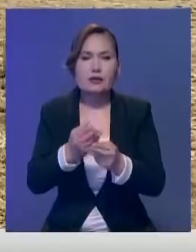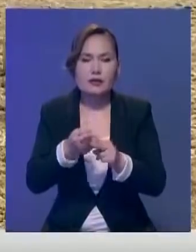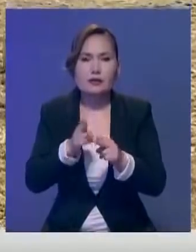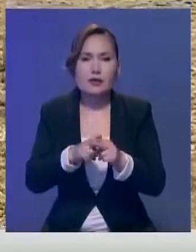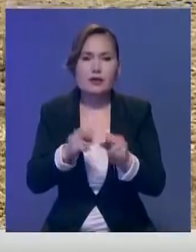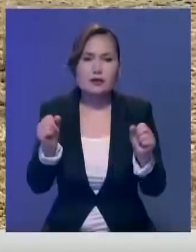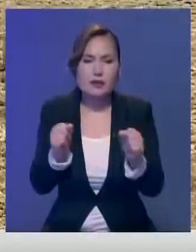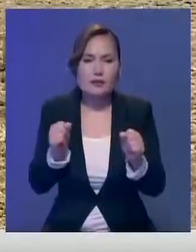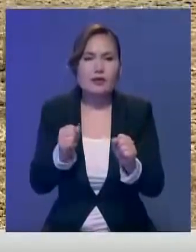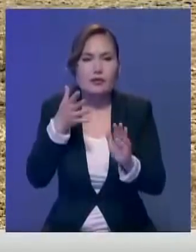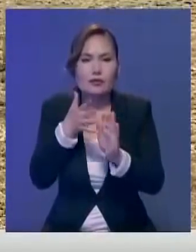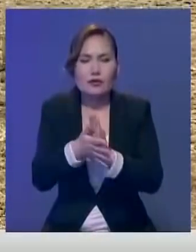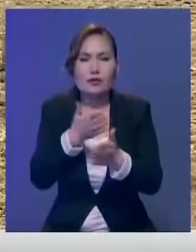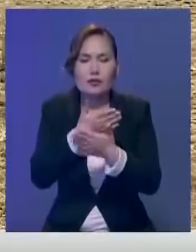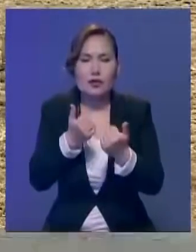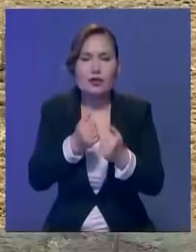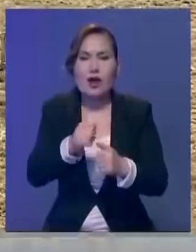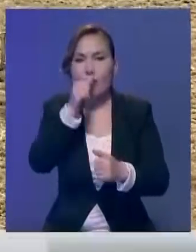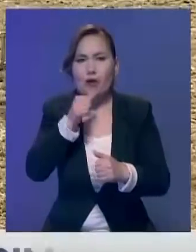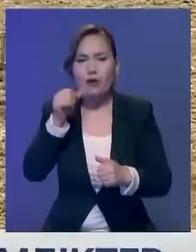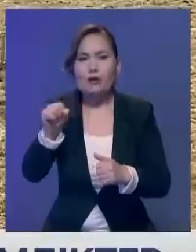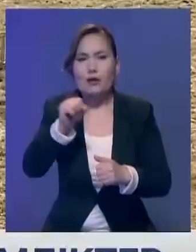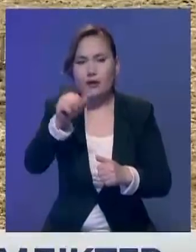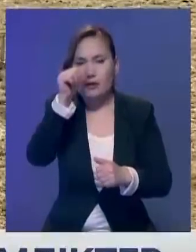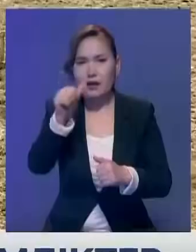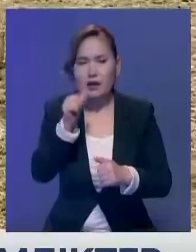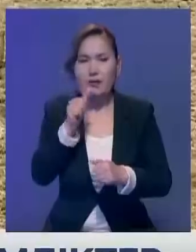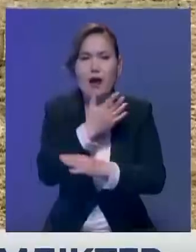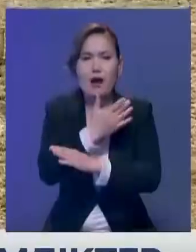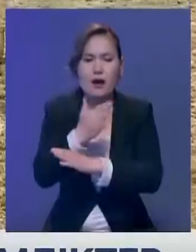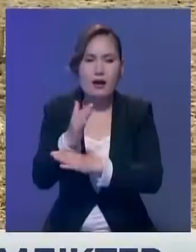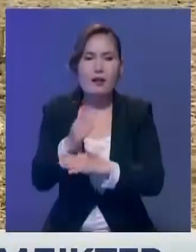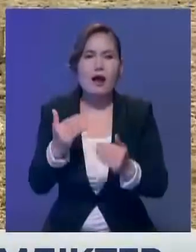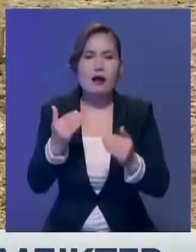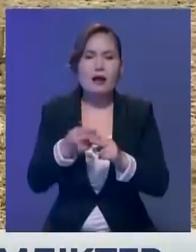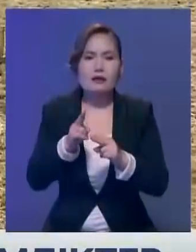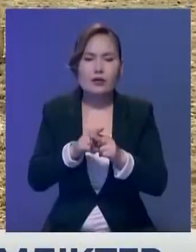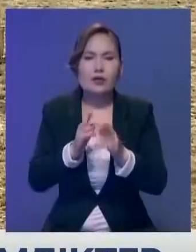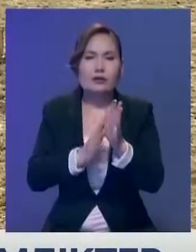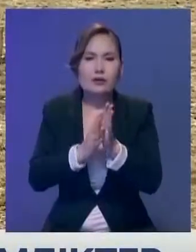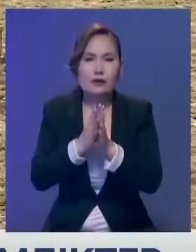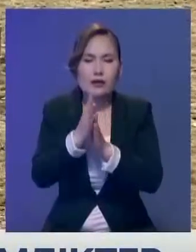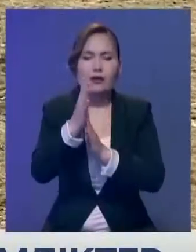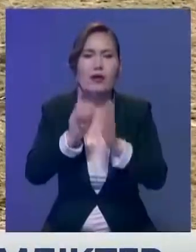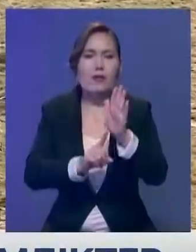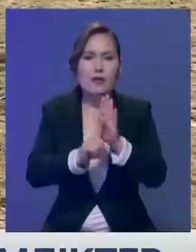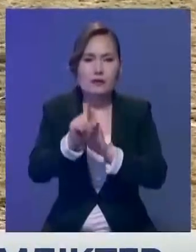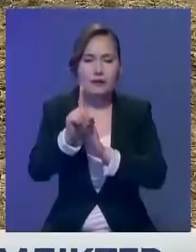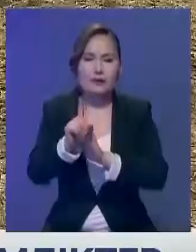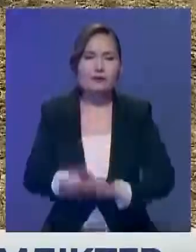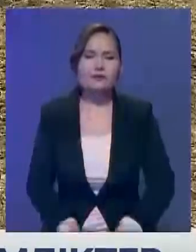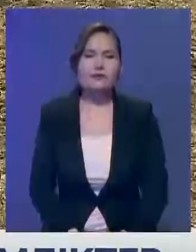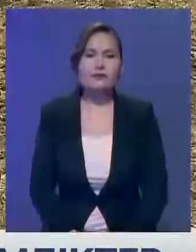Өткен жылдың тамыз айында егілген бұл Далекарли қайыңы қазір бір жүктерді үсініп тұр, интродукциядан өтіп жатыр.